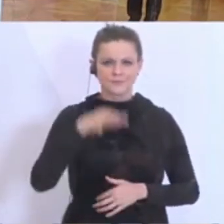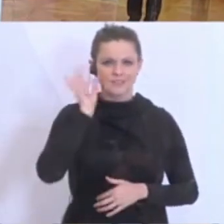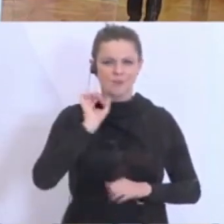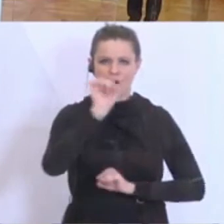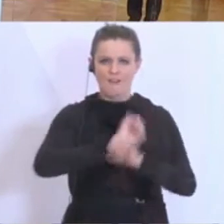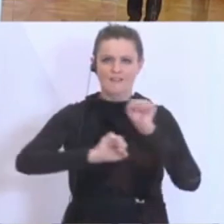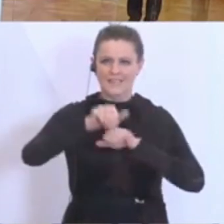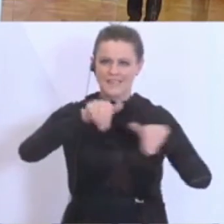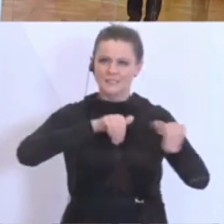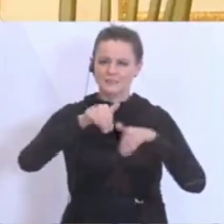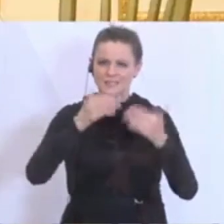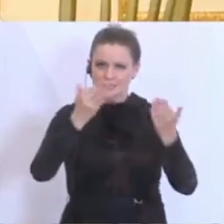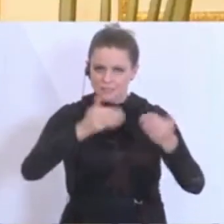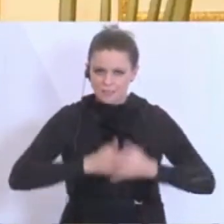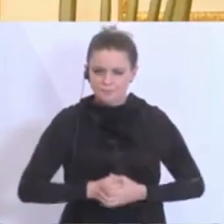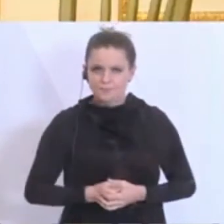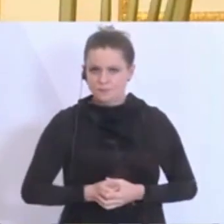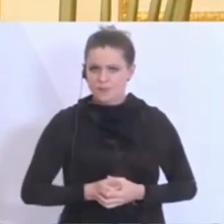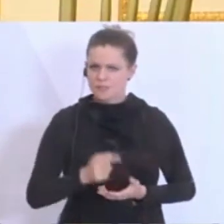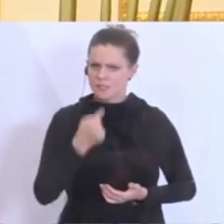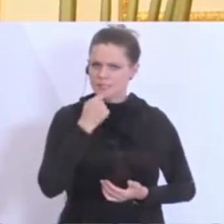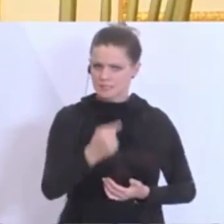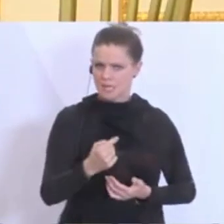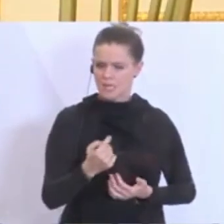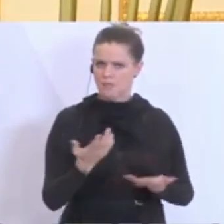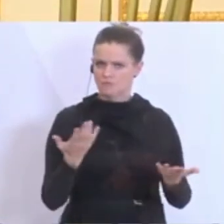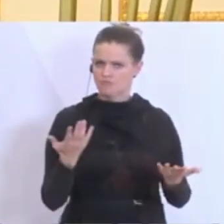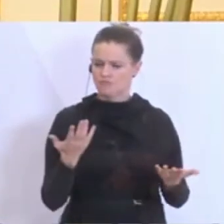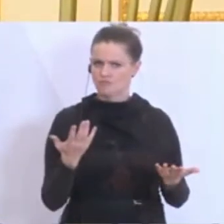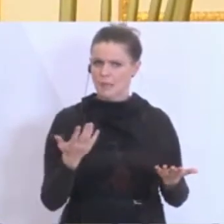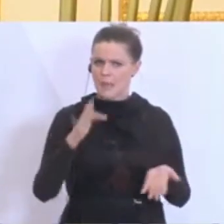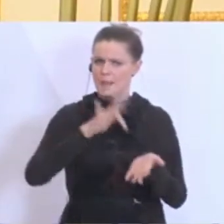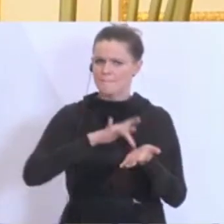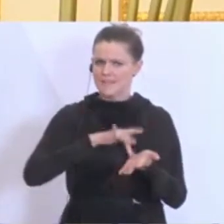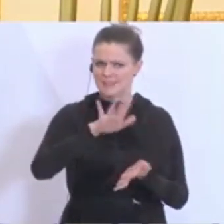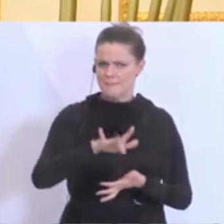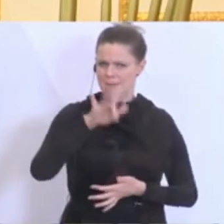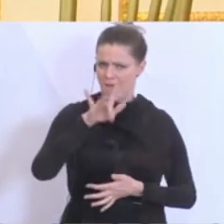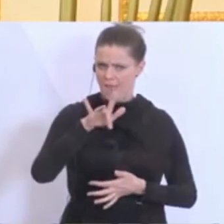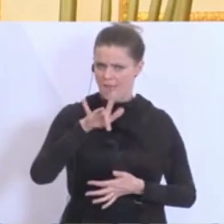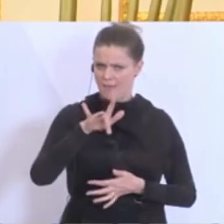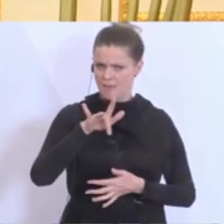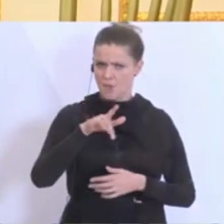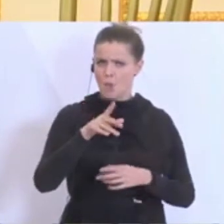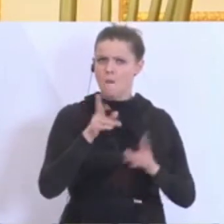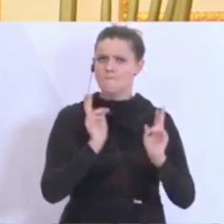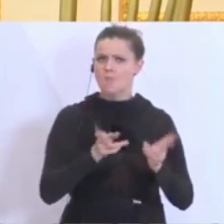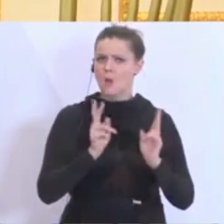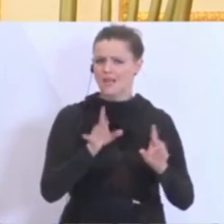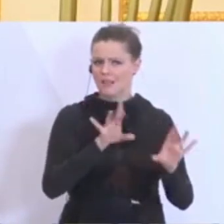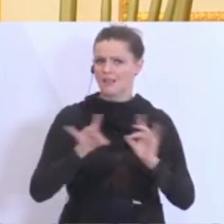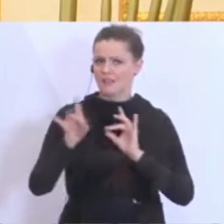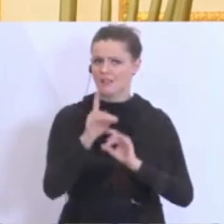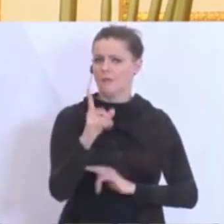Frau Verteidigungsministerin, jetzt sagen Sie, jetzt rücken die quasi erst Mitte Mai oder sind erst Mitte Mai für diese Tätigkeiten